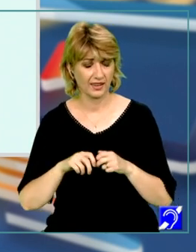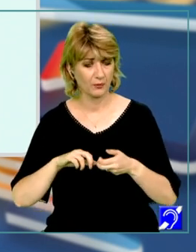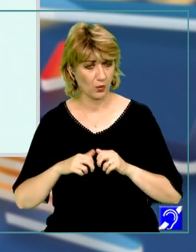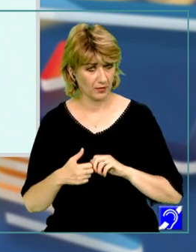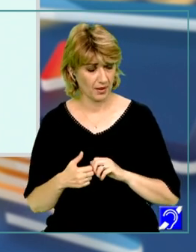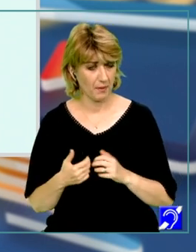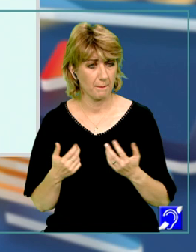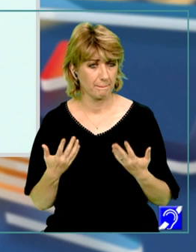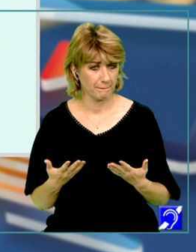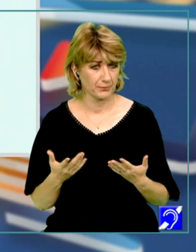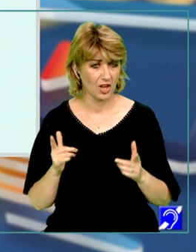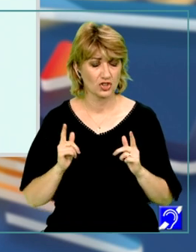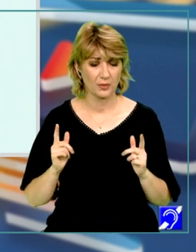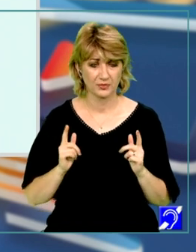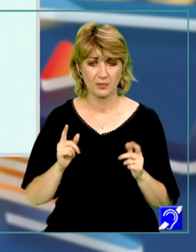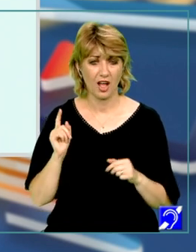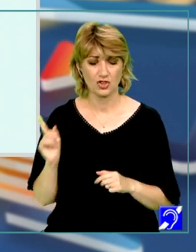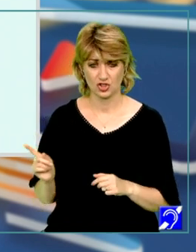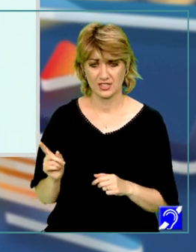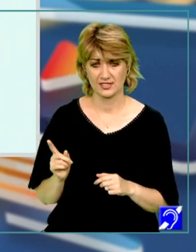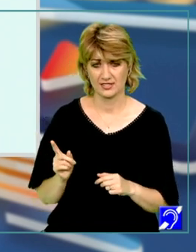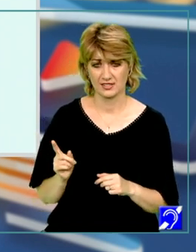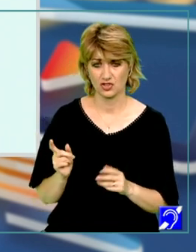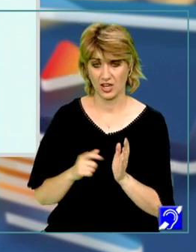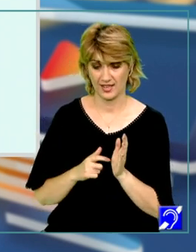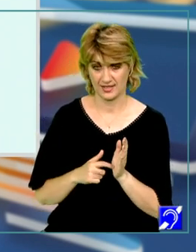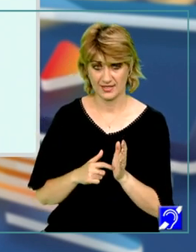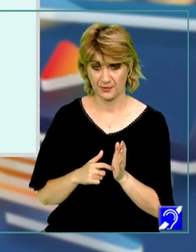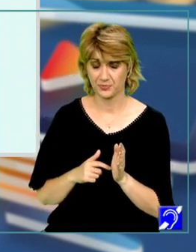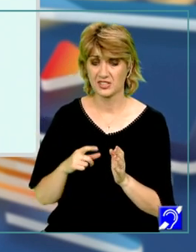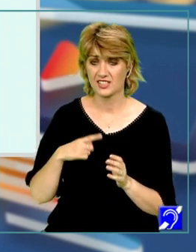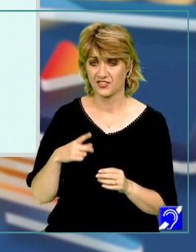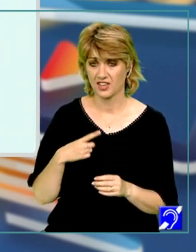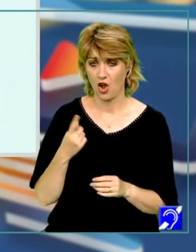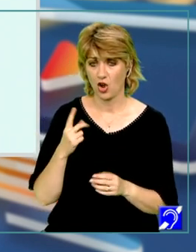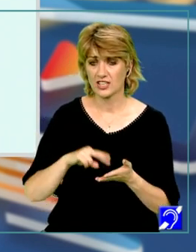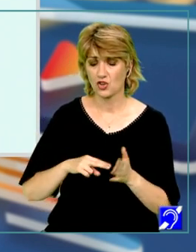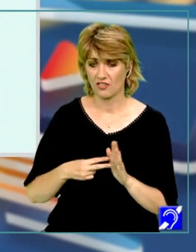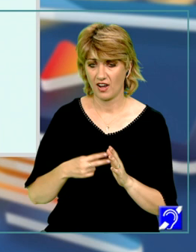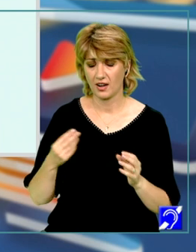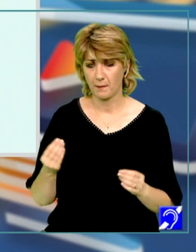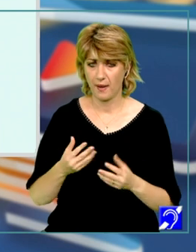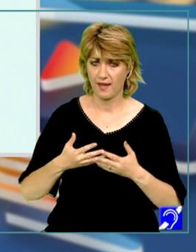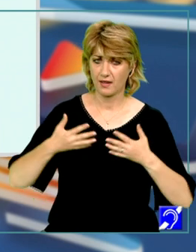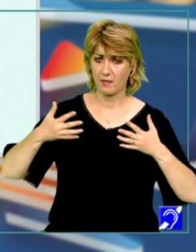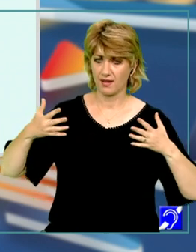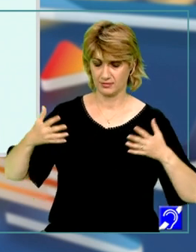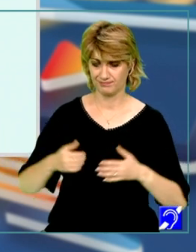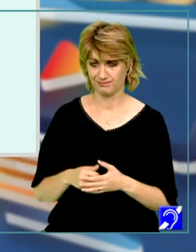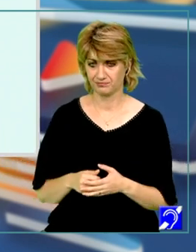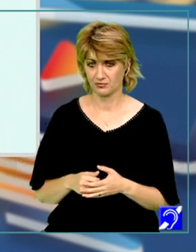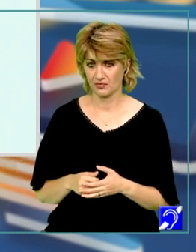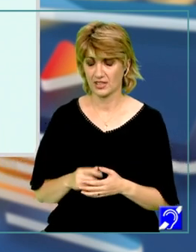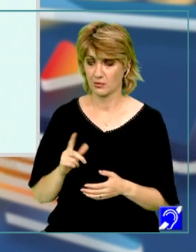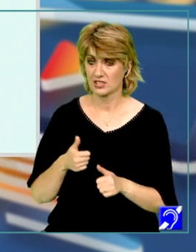deci ne așteptăm ca la această cerință să fie o rezolvare mai amplă, dar trebuie să